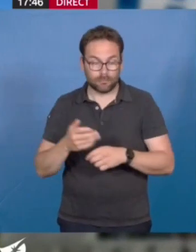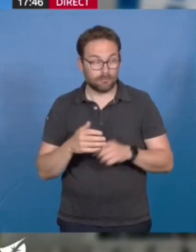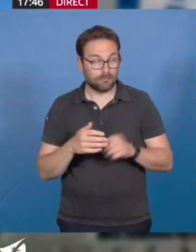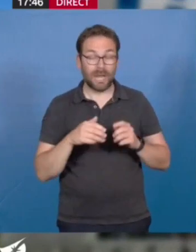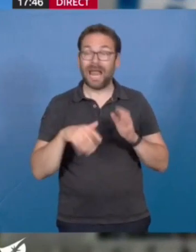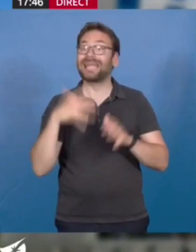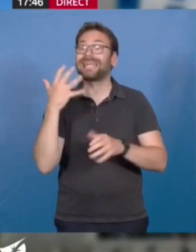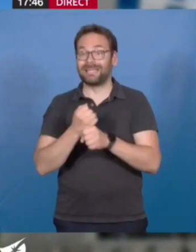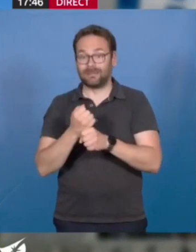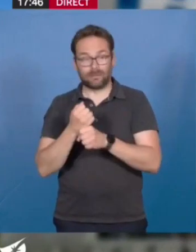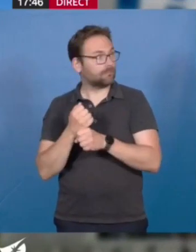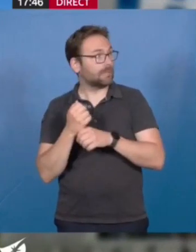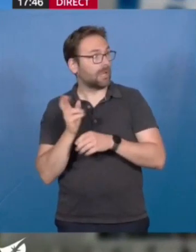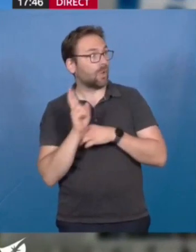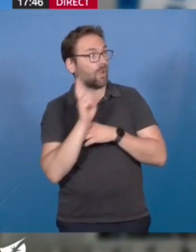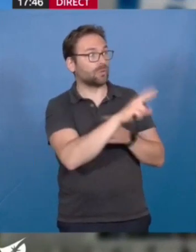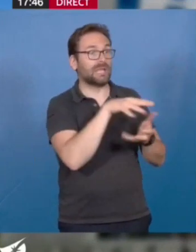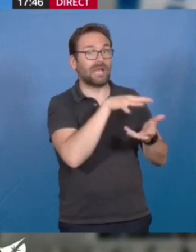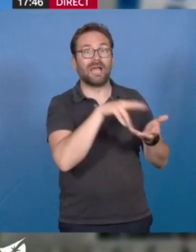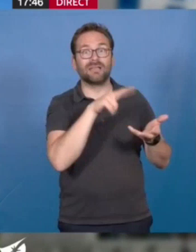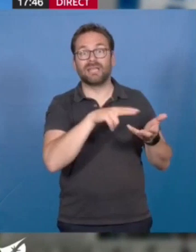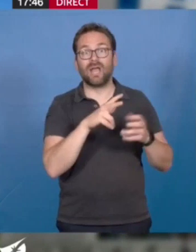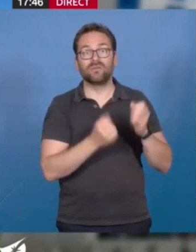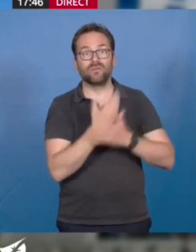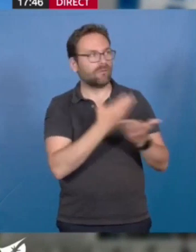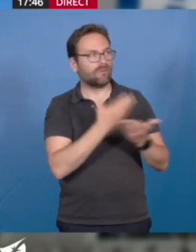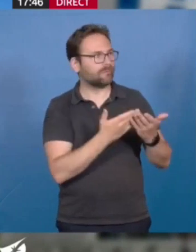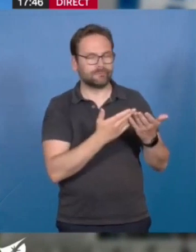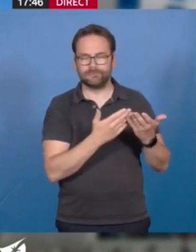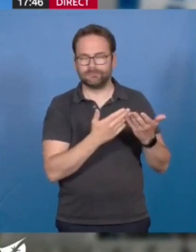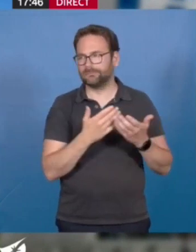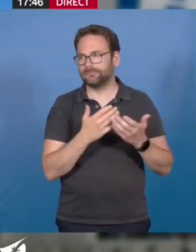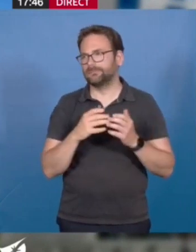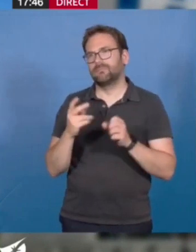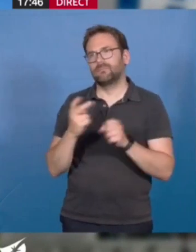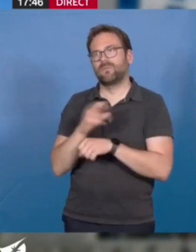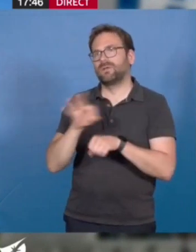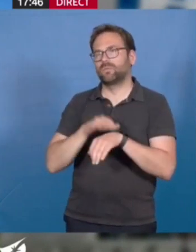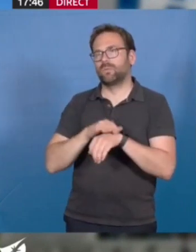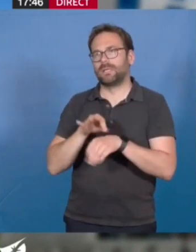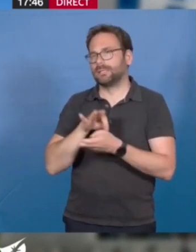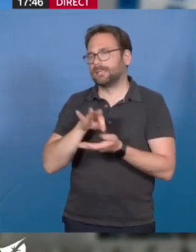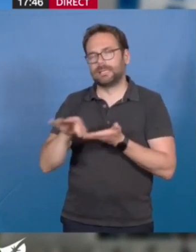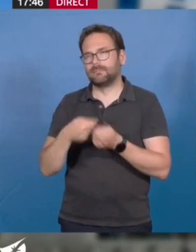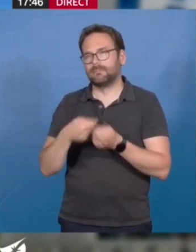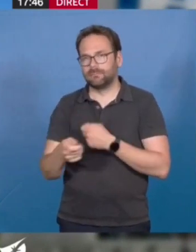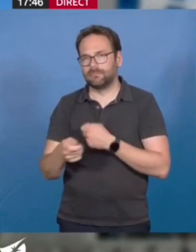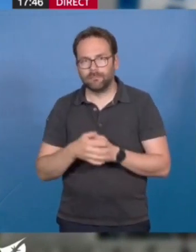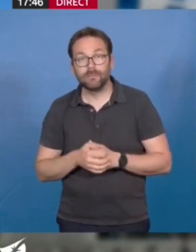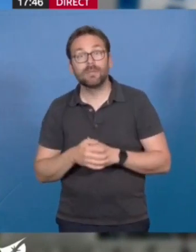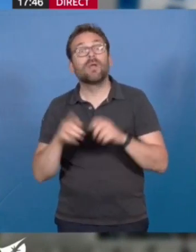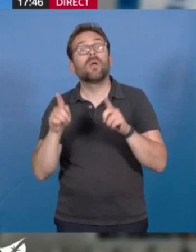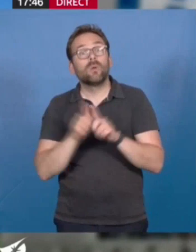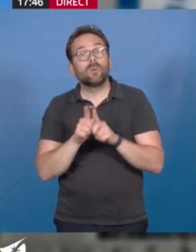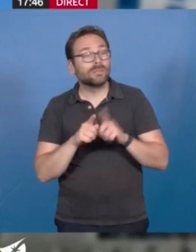le rendent à l'investisseur en l'état neuf. C'est un mauvais choix. De plus, les achats en VFA sont réglementés avec raison pour une vente aux